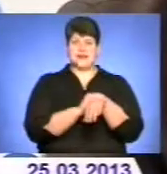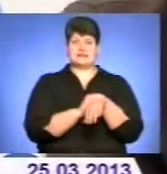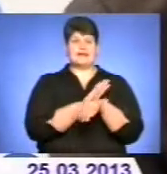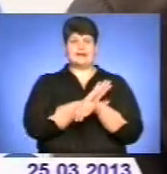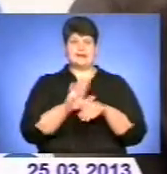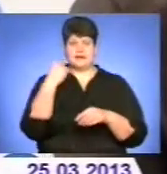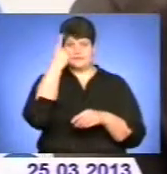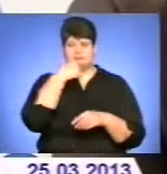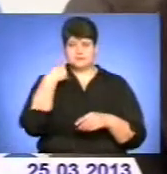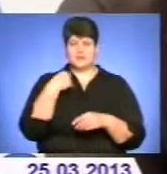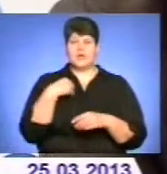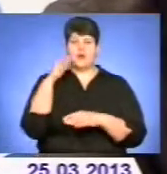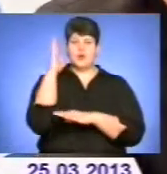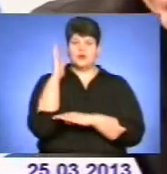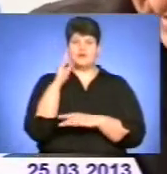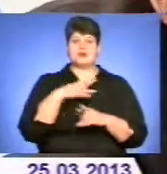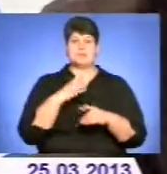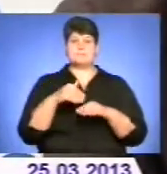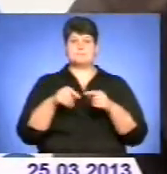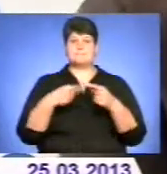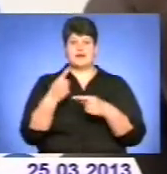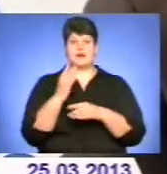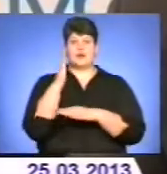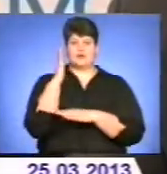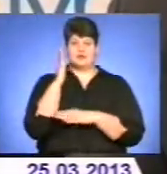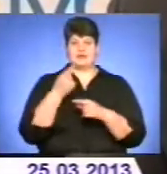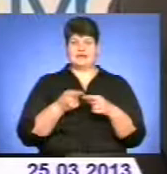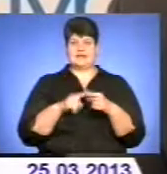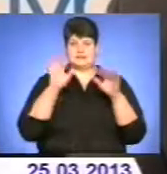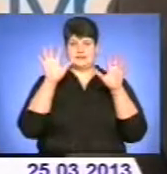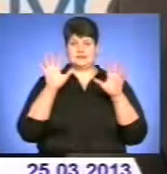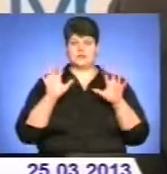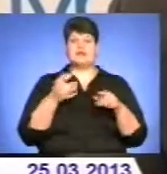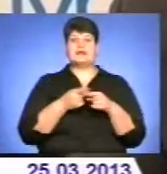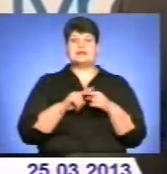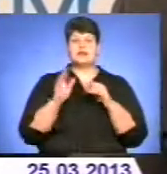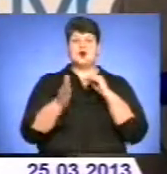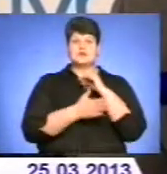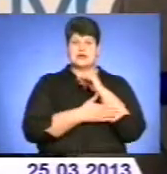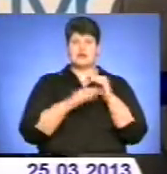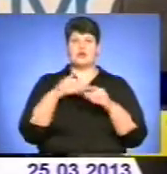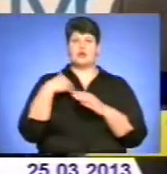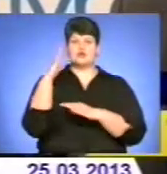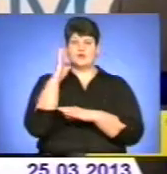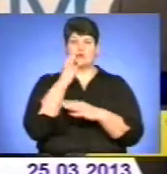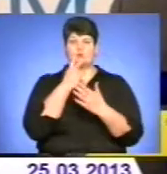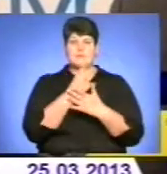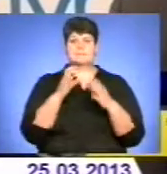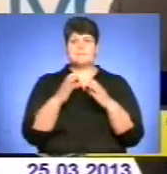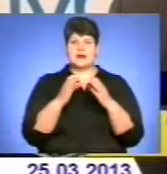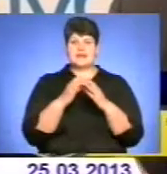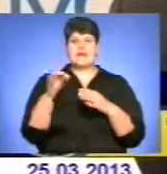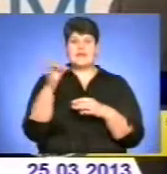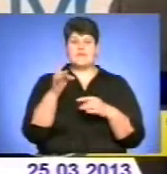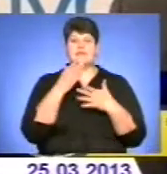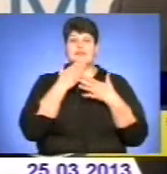голосування і, власне, переголосовувалися ці законопроєкти. Це останнє голосування показало, що у партії регіонів не бає більшість. До